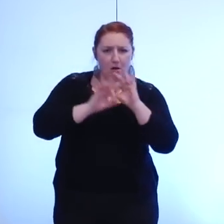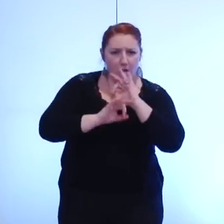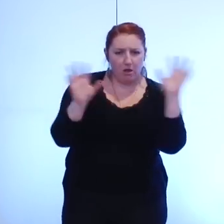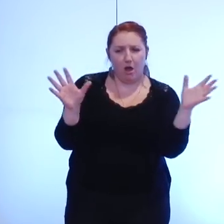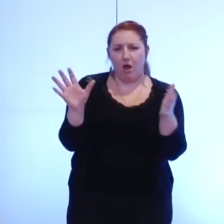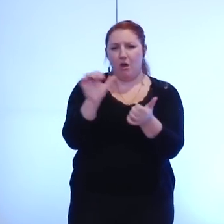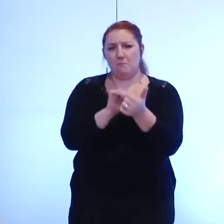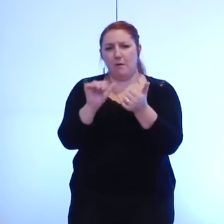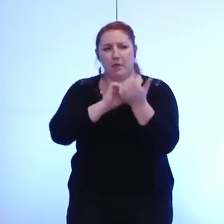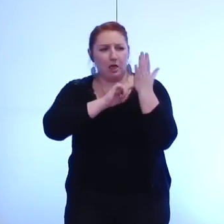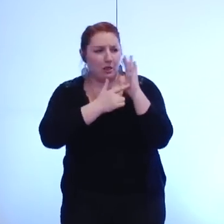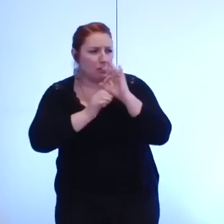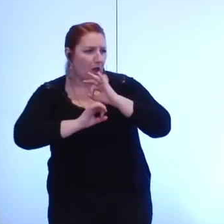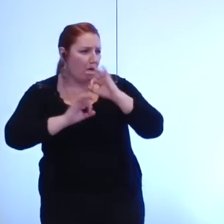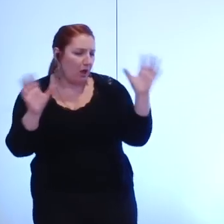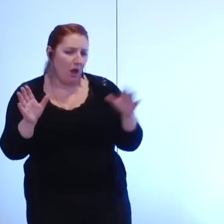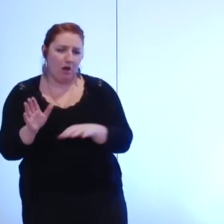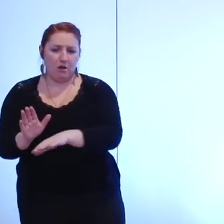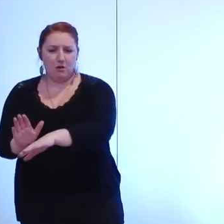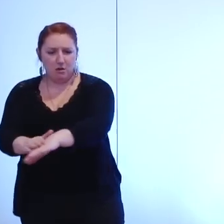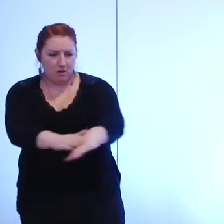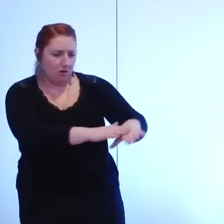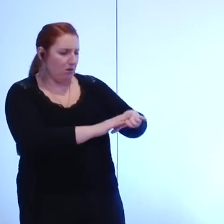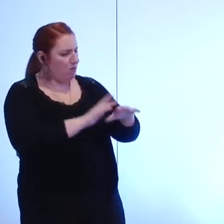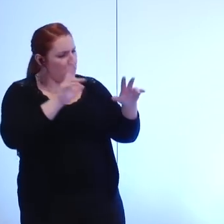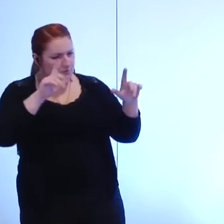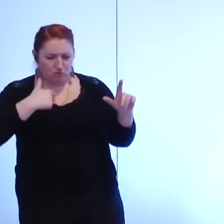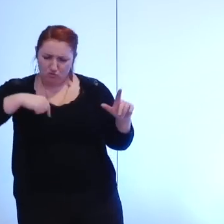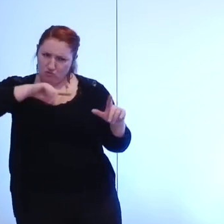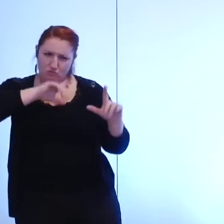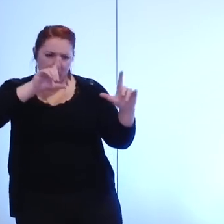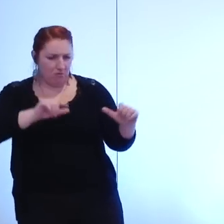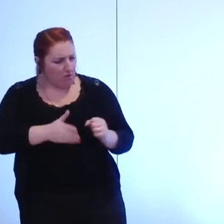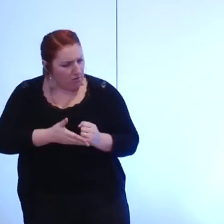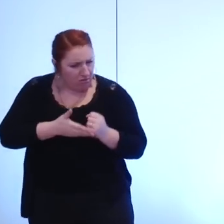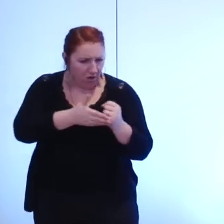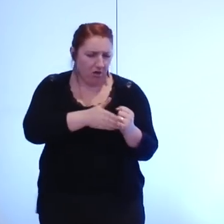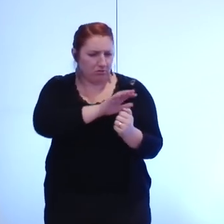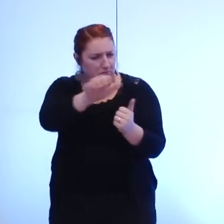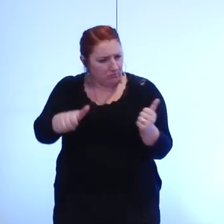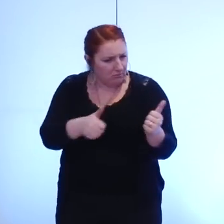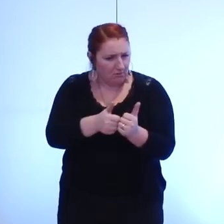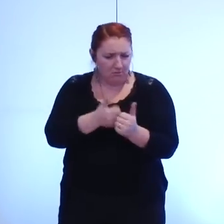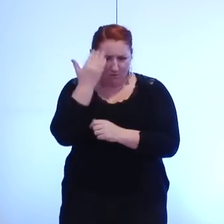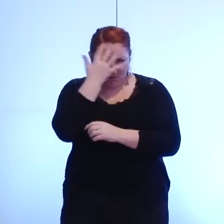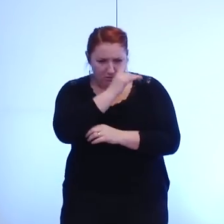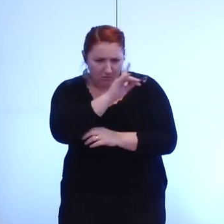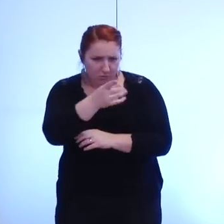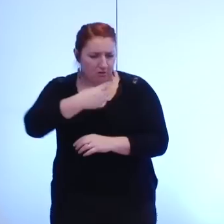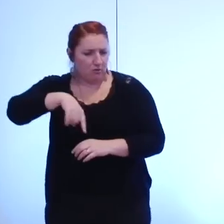et que vous leur dites nous sommes avec vous comptez sur nous on va agir